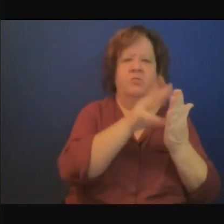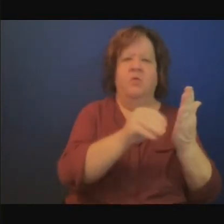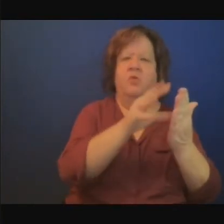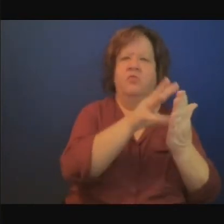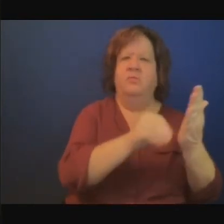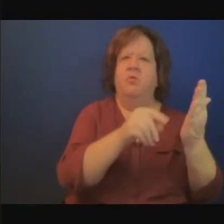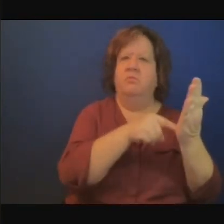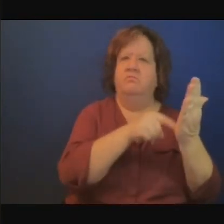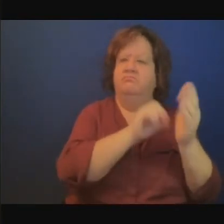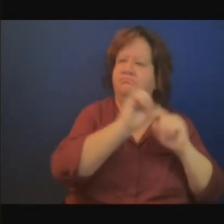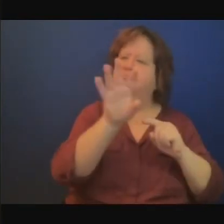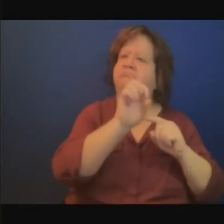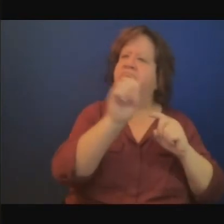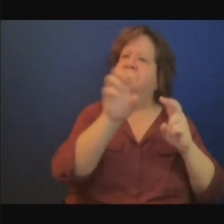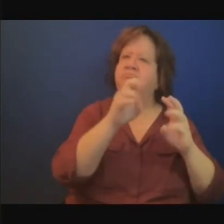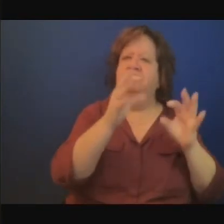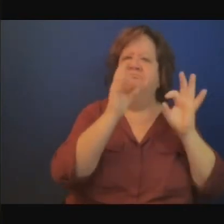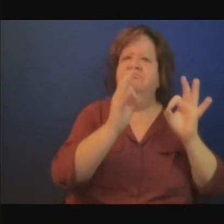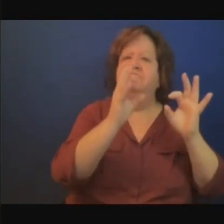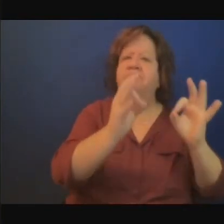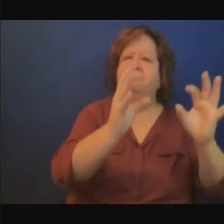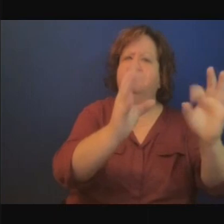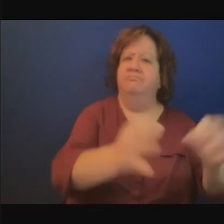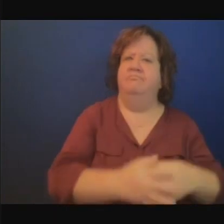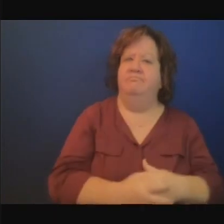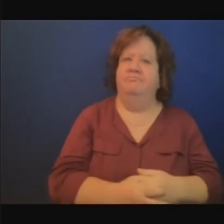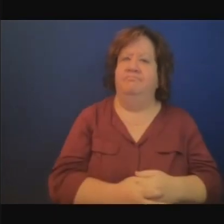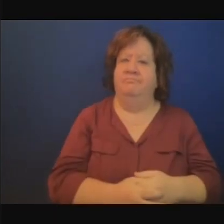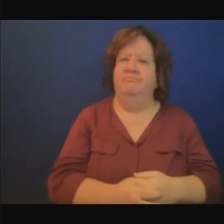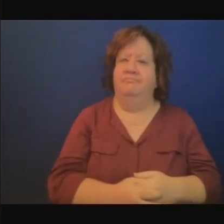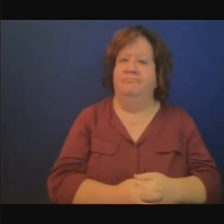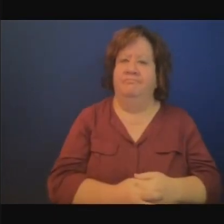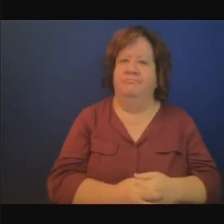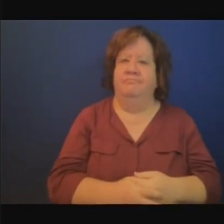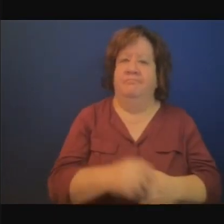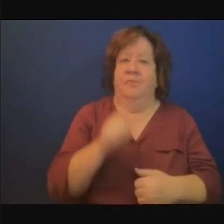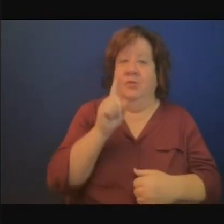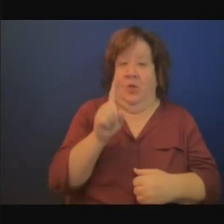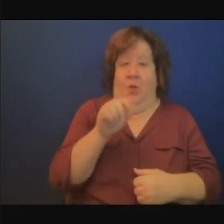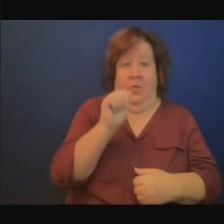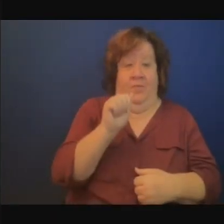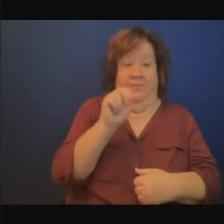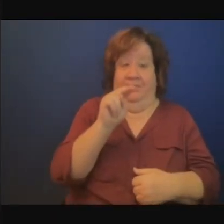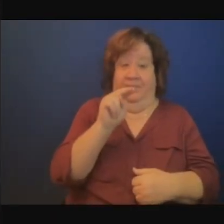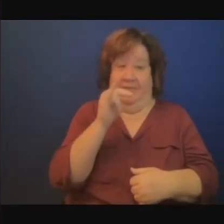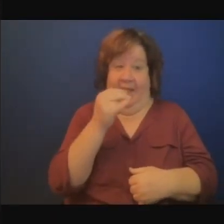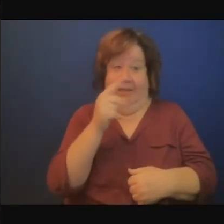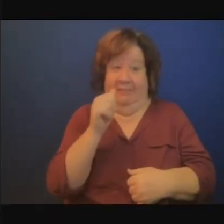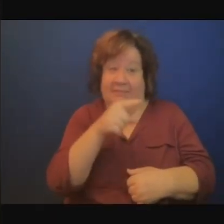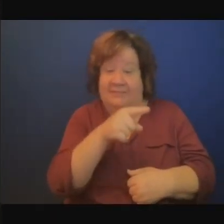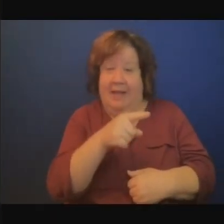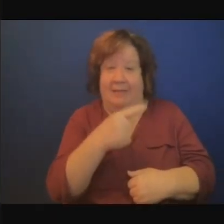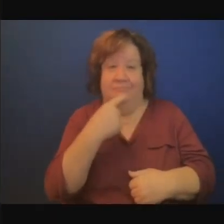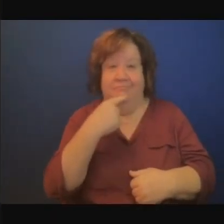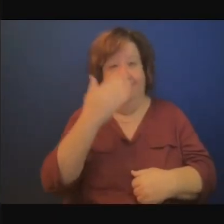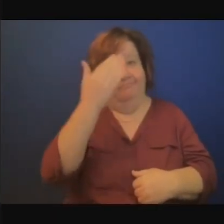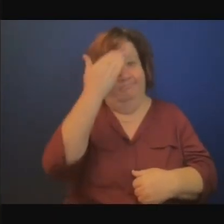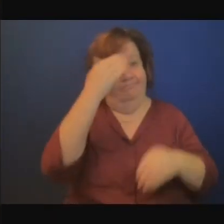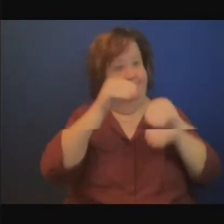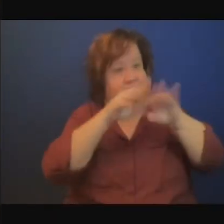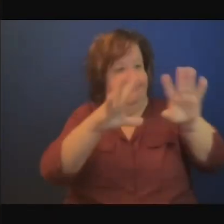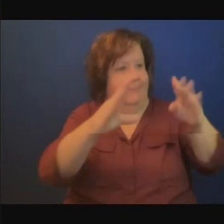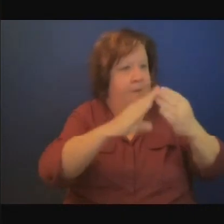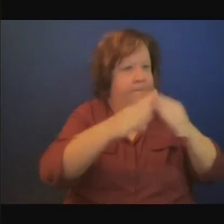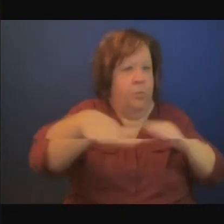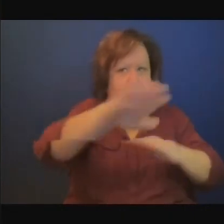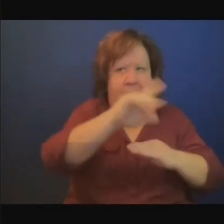c'est une question c'est une question compliquée ce sont plusieurs secteurs qui doivent travailler ensemble on a le